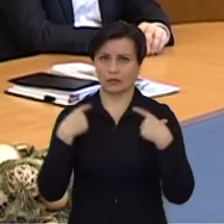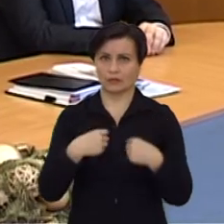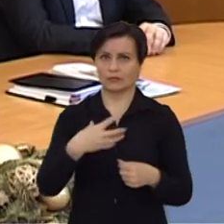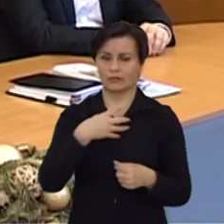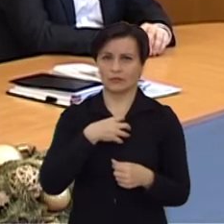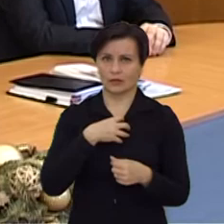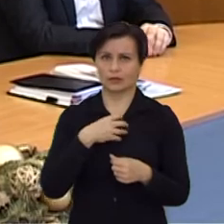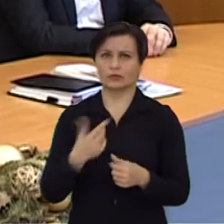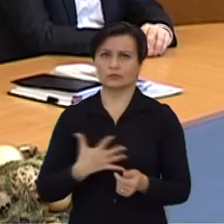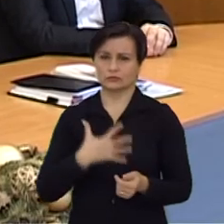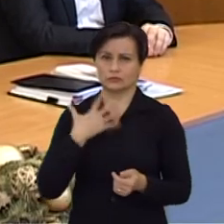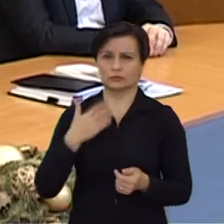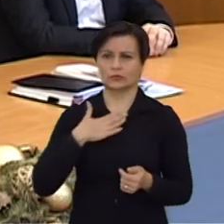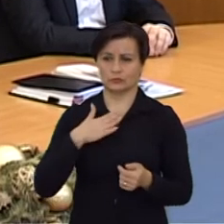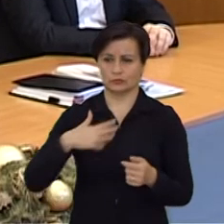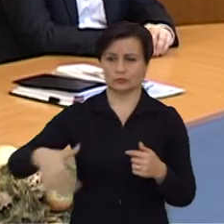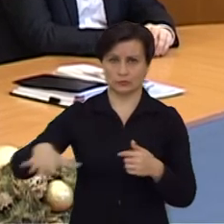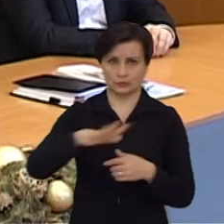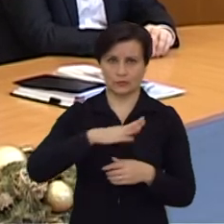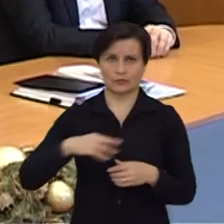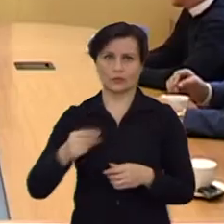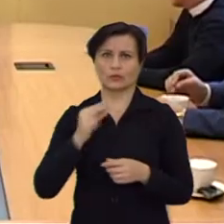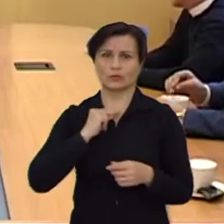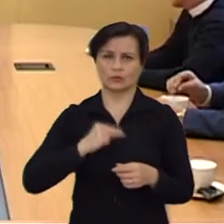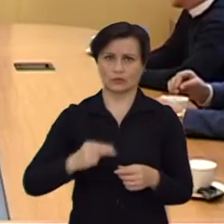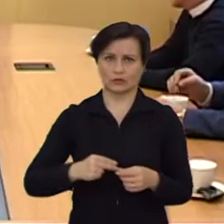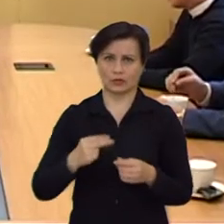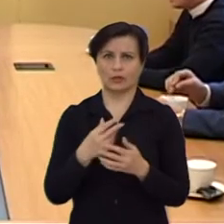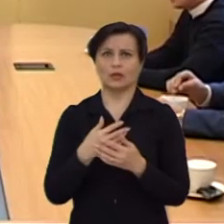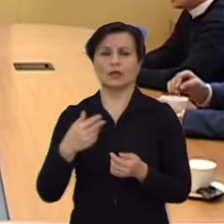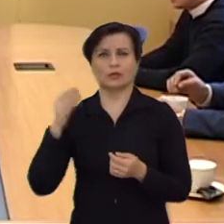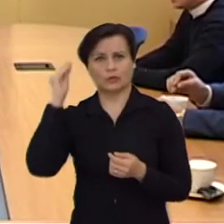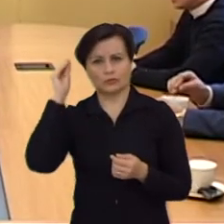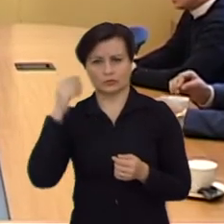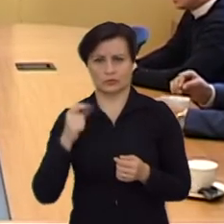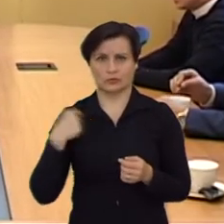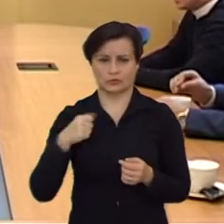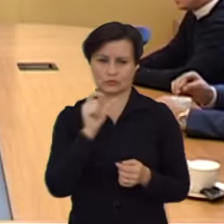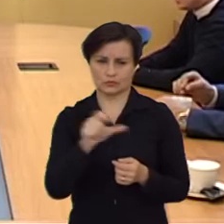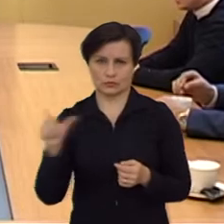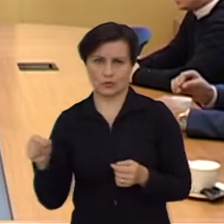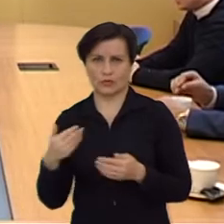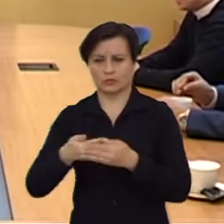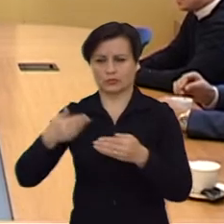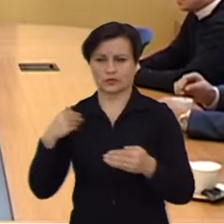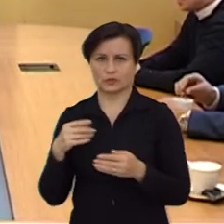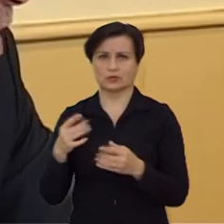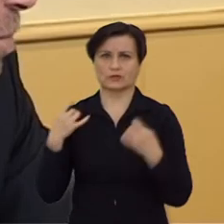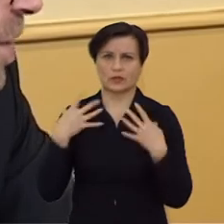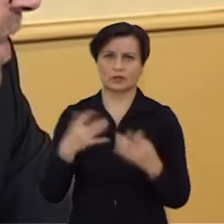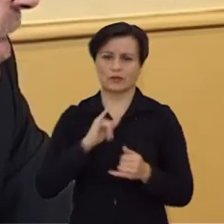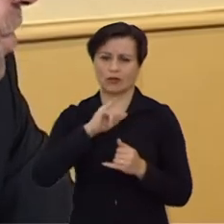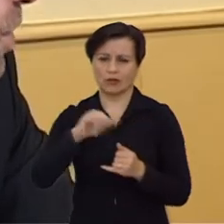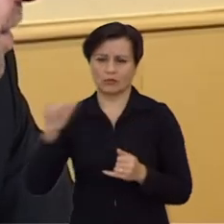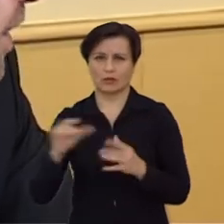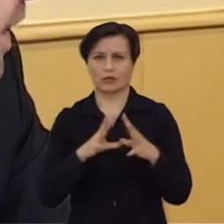Saulius Grinkevičius pasidžiaugė, kad mūsų krašto dvasininkai rūpinasi savo parapijų žmonėmis. Prieš didžiasią šventę saplanko visa šeimas,